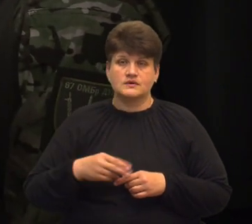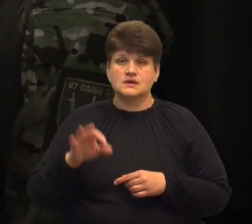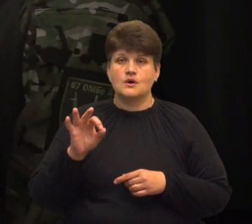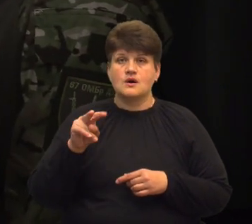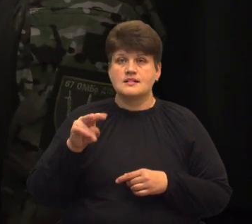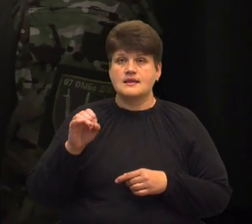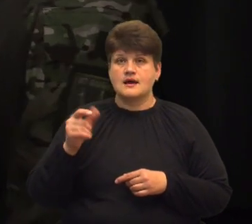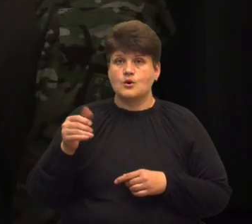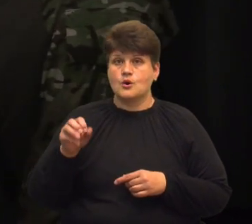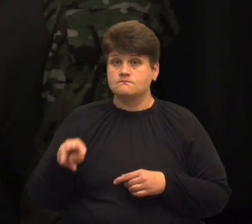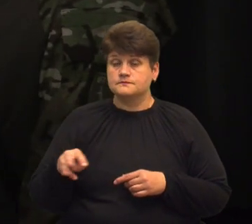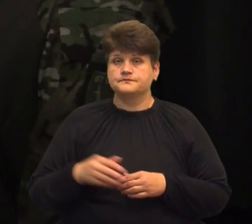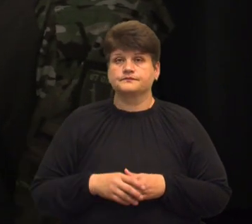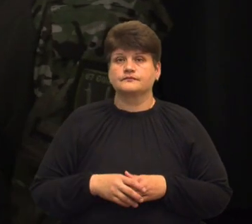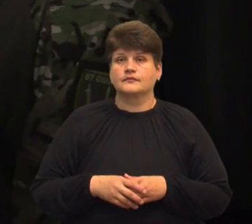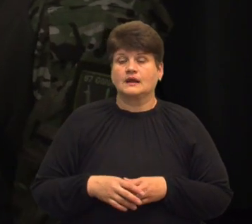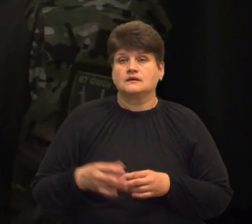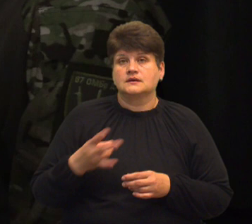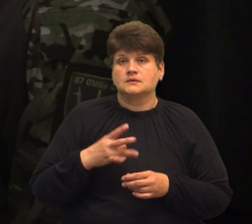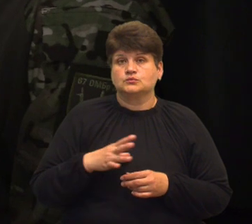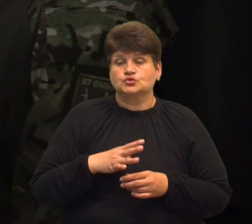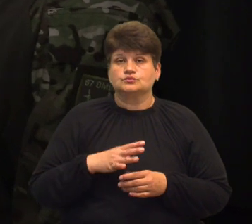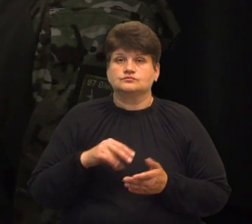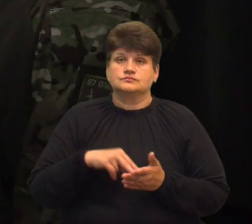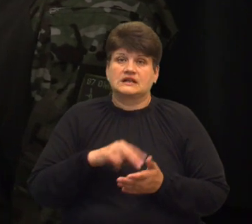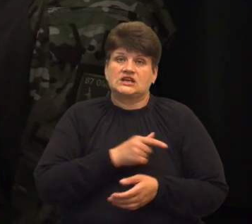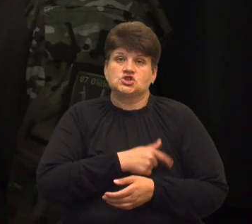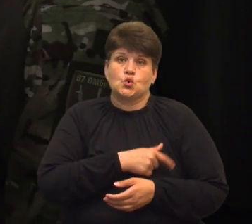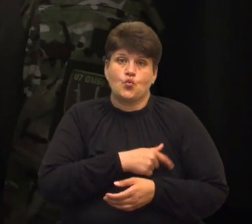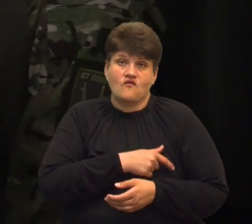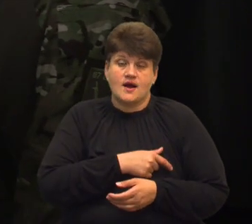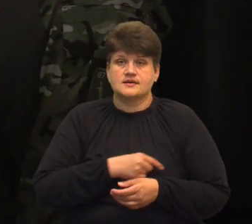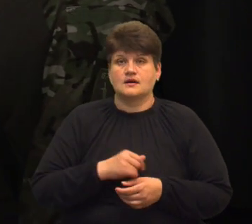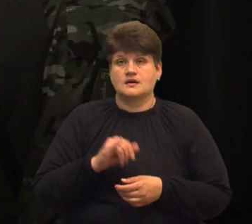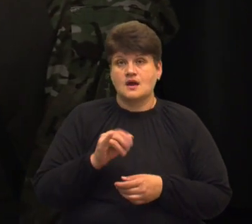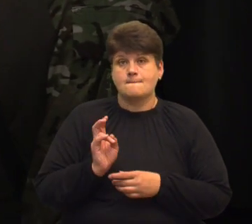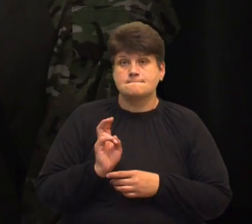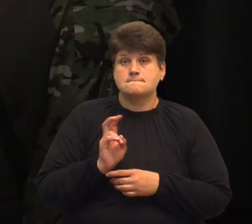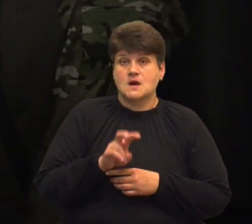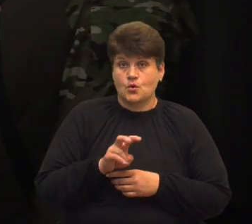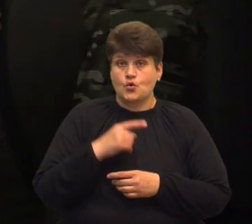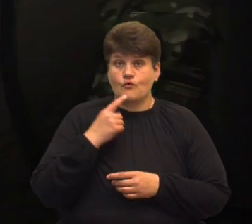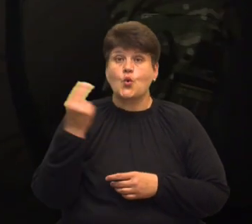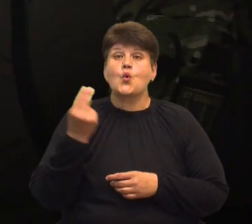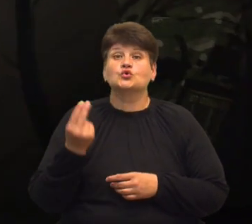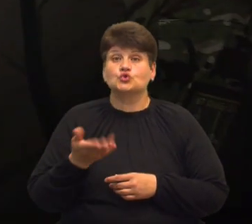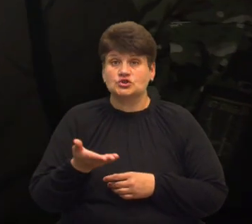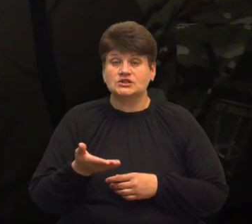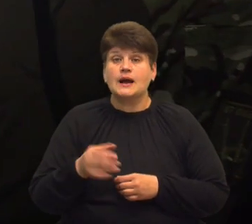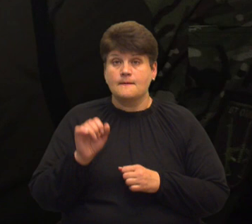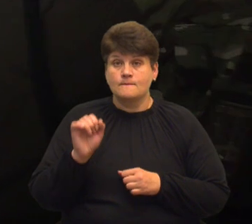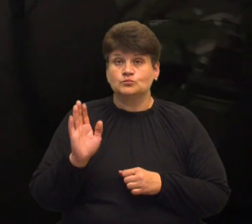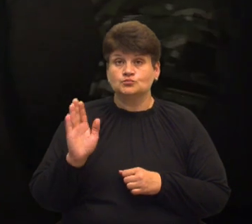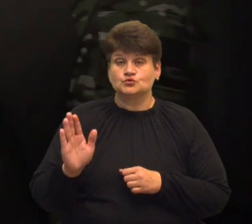доводилось ставити чергування. І він, я приходжу, каже, художник, чи не міг би стати на